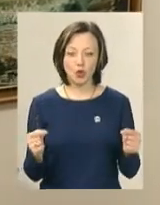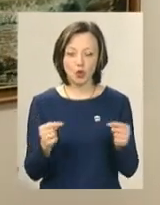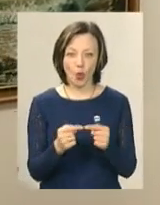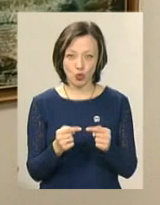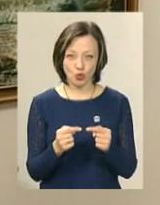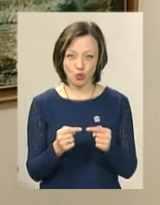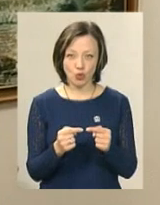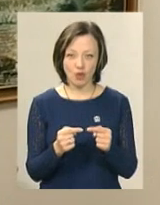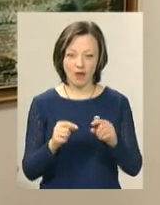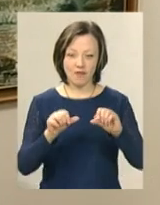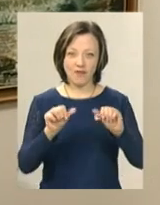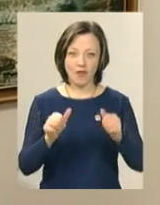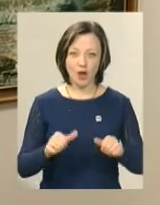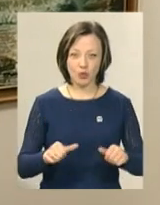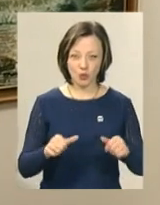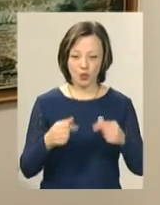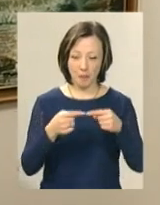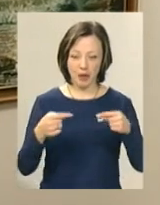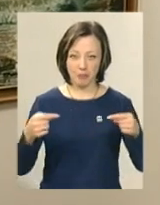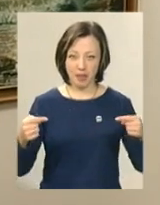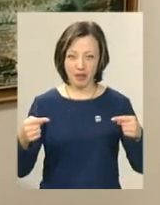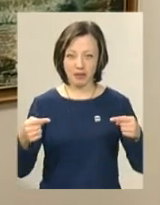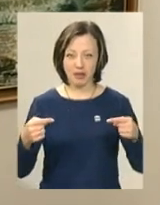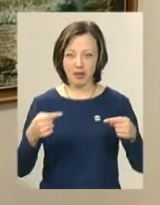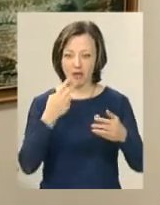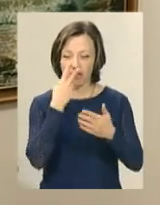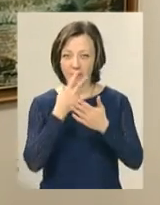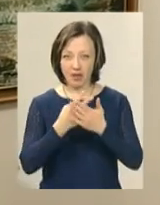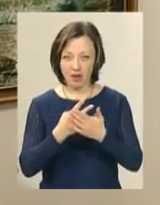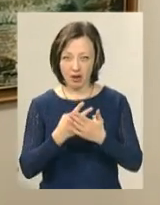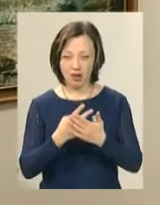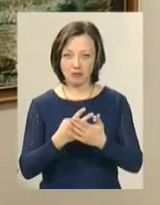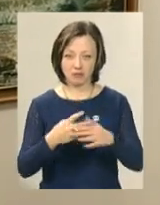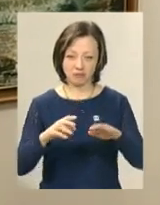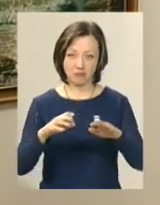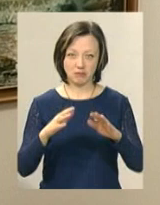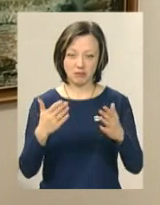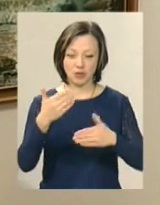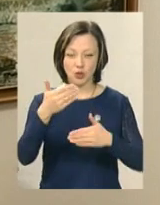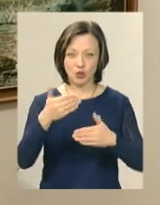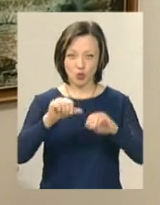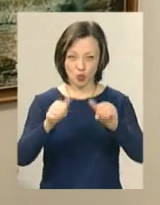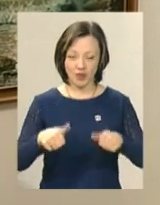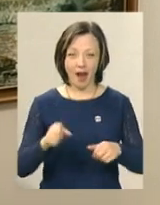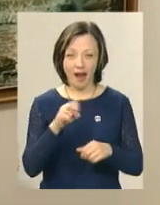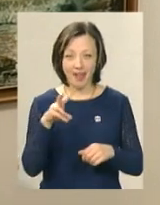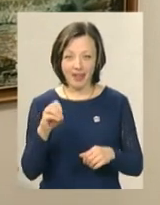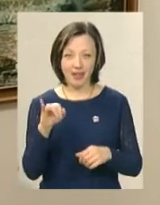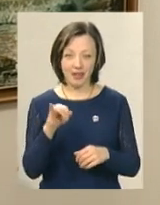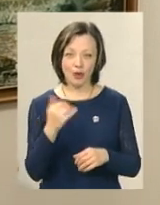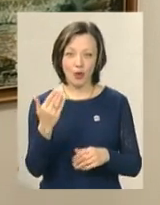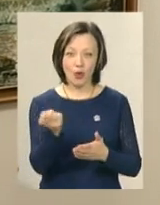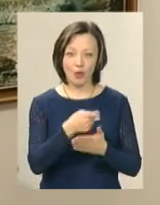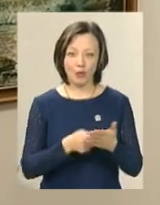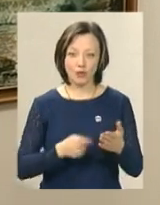фактуру предметів, зовнішній вигляд, так би мовити, але й його роботи,